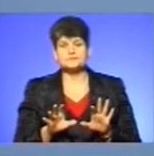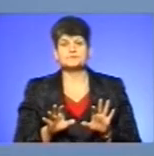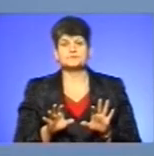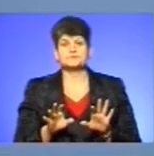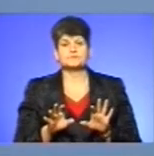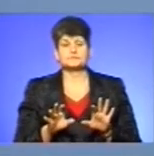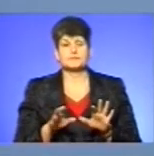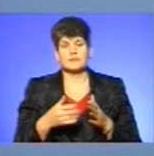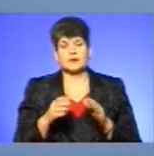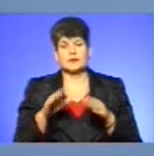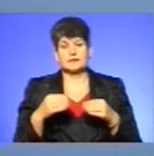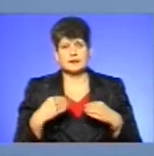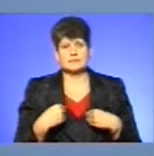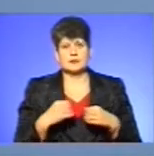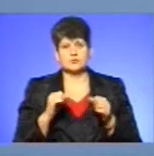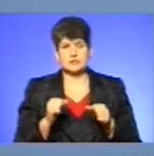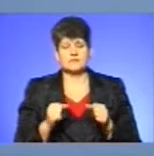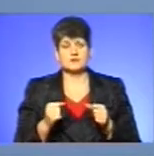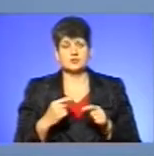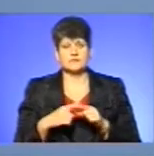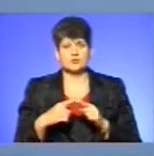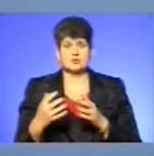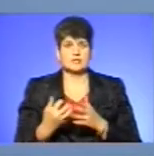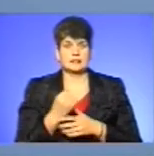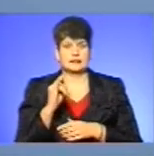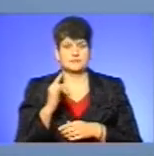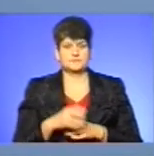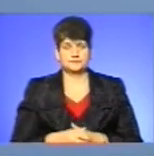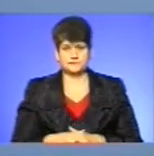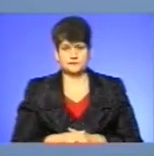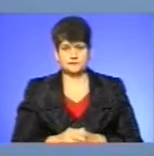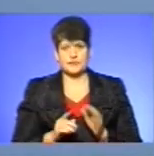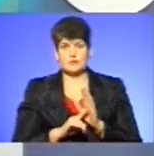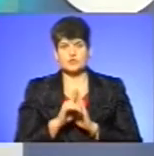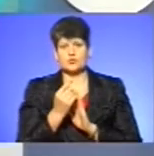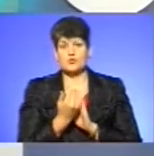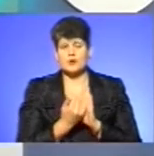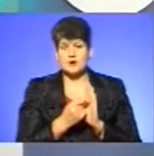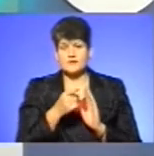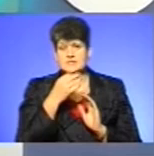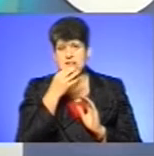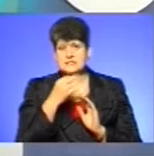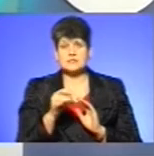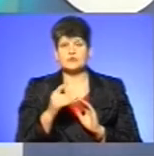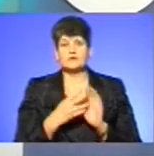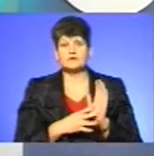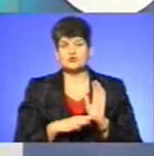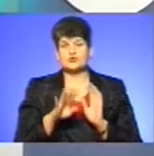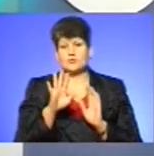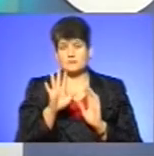Десь нам можливість скоріше встановити місце знаходження дитини. На початку програми Ви сказали про те, що в 95